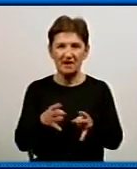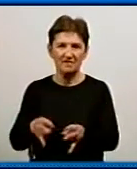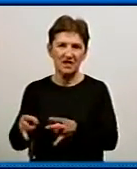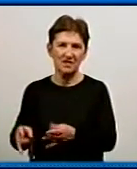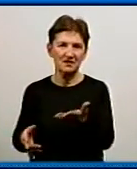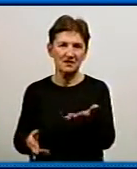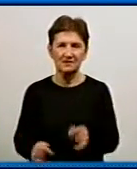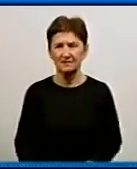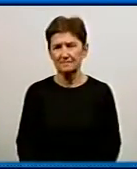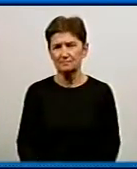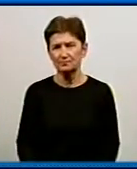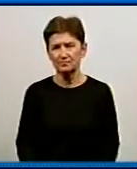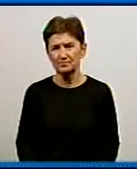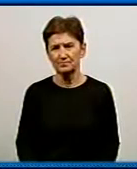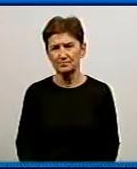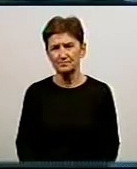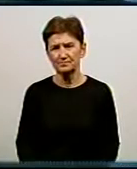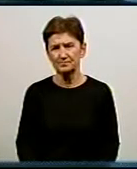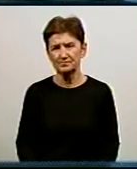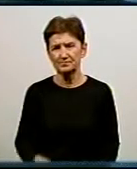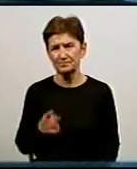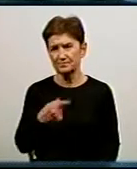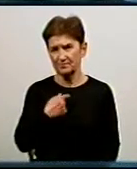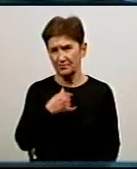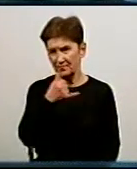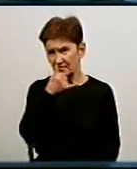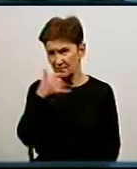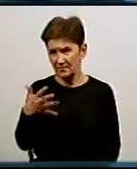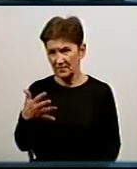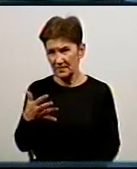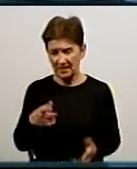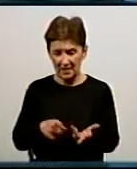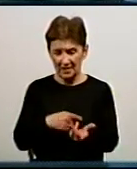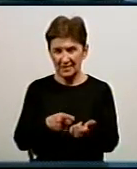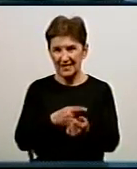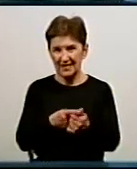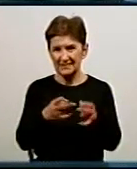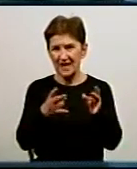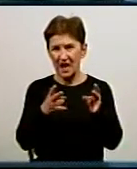капітальними роботами? Я не можу сказати, що кількість аварій збільшується.